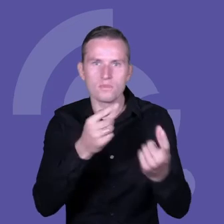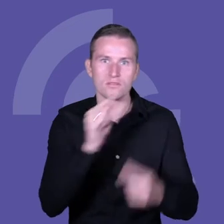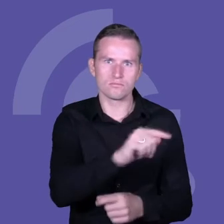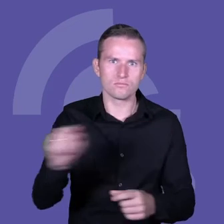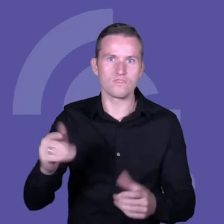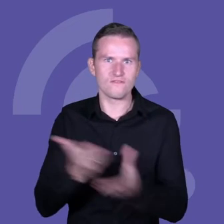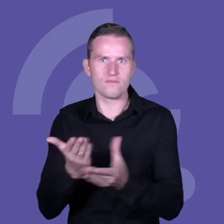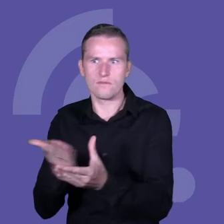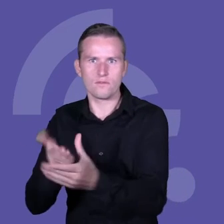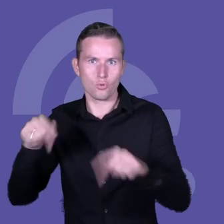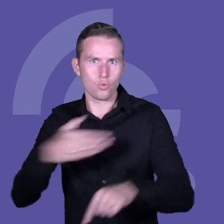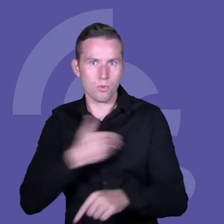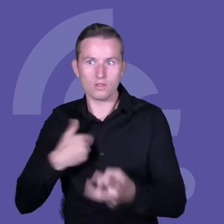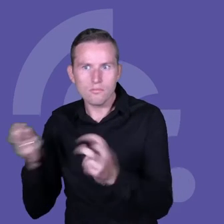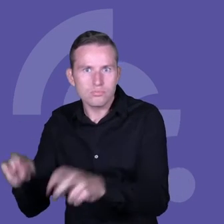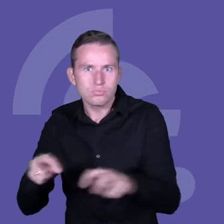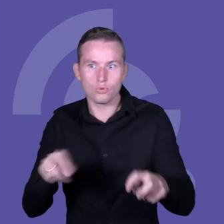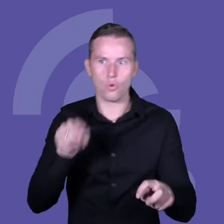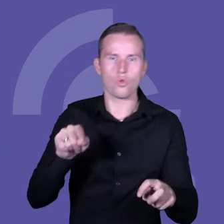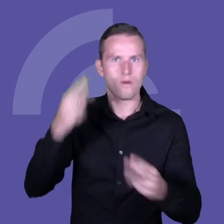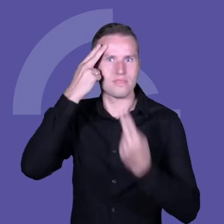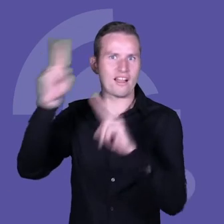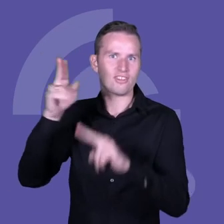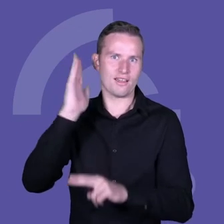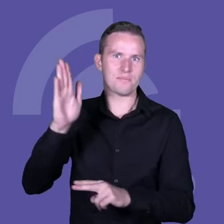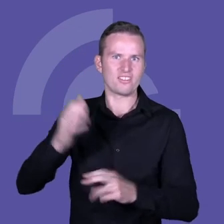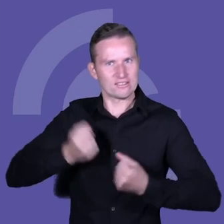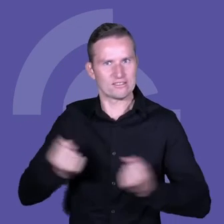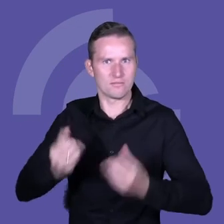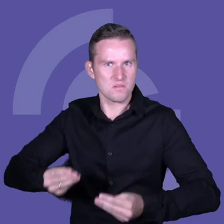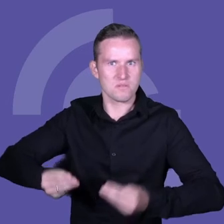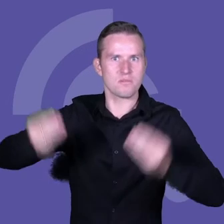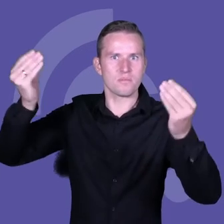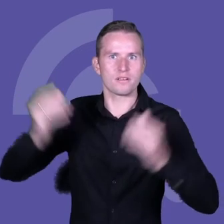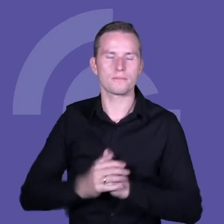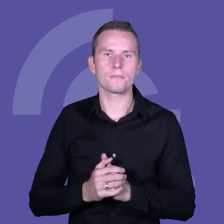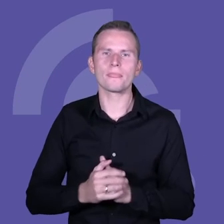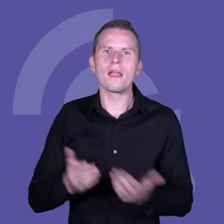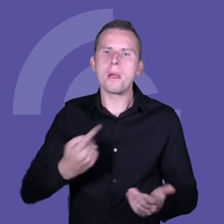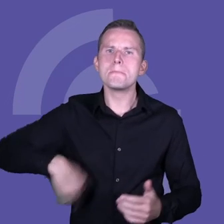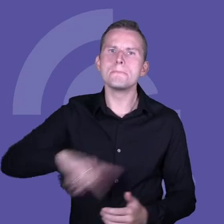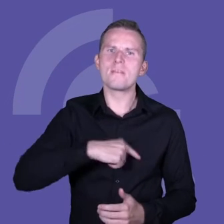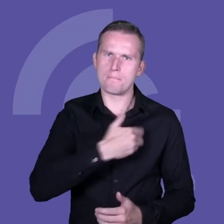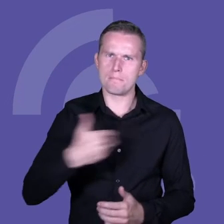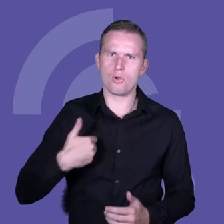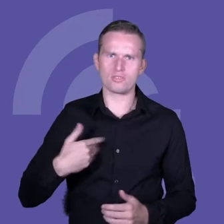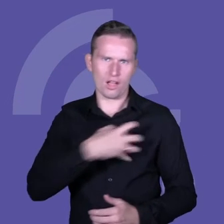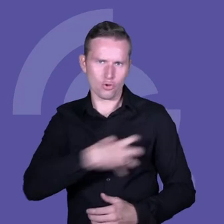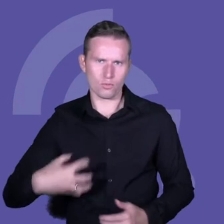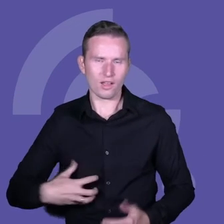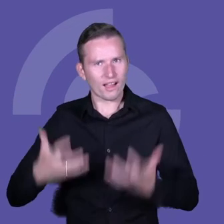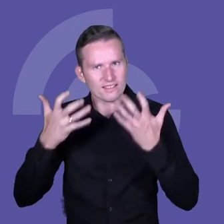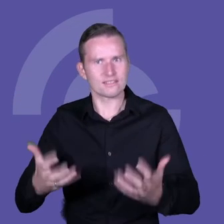jeszcze zanim może przejdę do tego, dlaczego my chcemy być innowacyjni, dlaczego gospodarka ma być